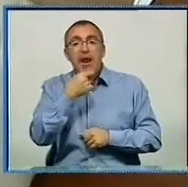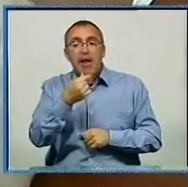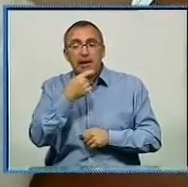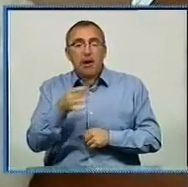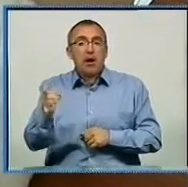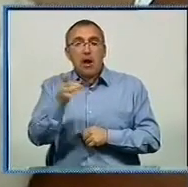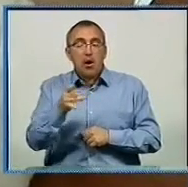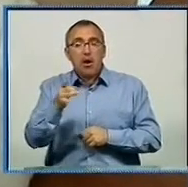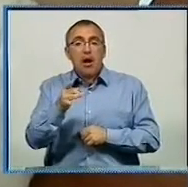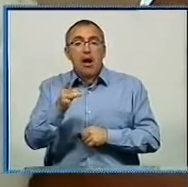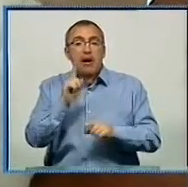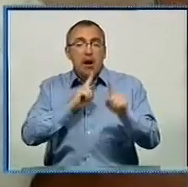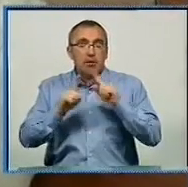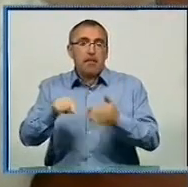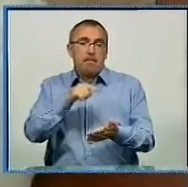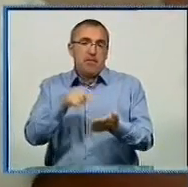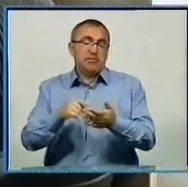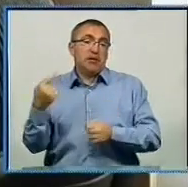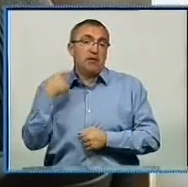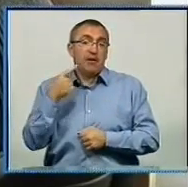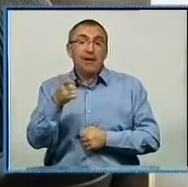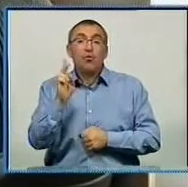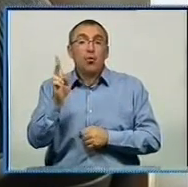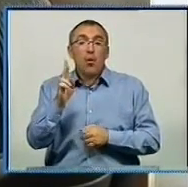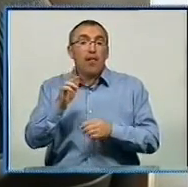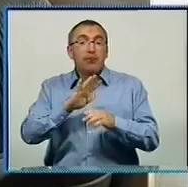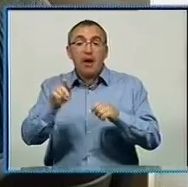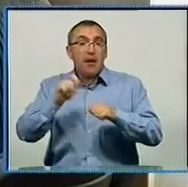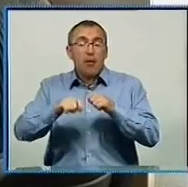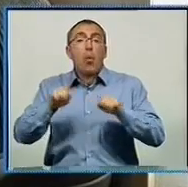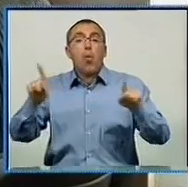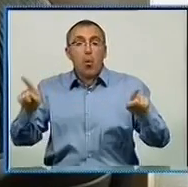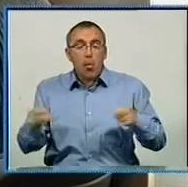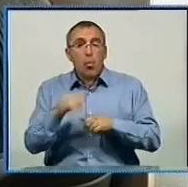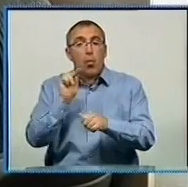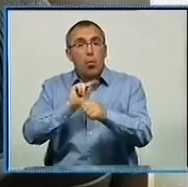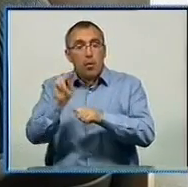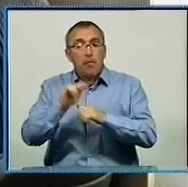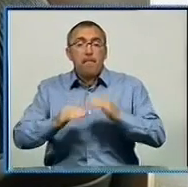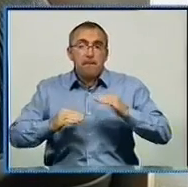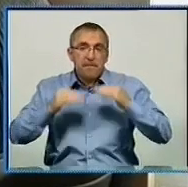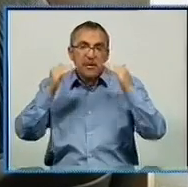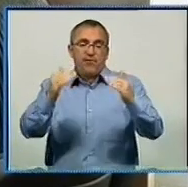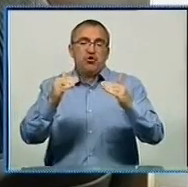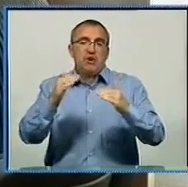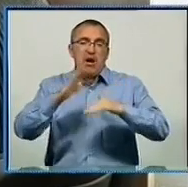районної ради міста Кіровоград. Для тих, хто не прийшов перевірку, організують курси з підвищення кваліфікації.